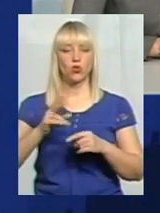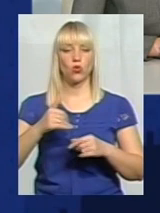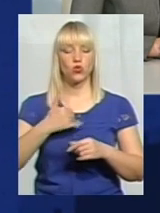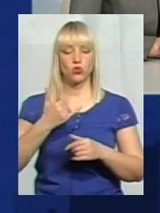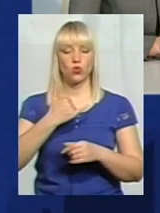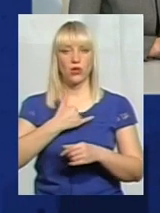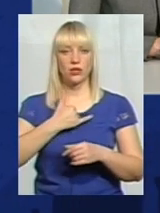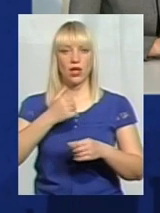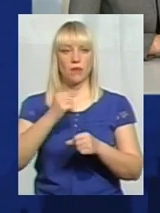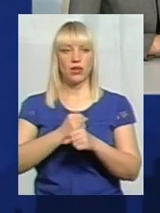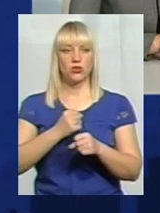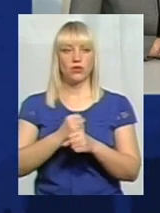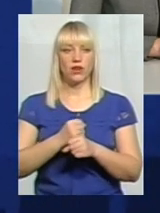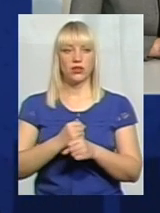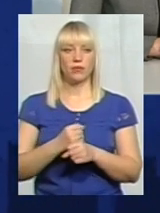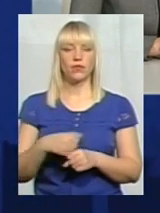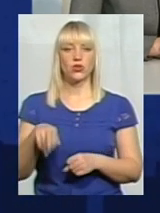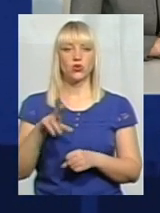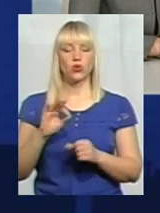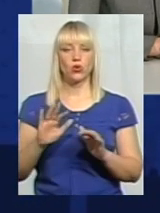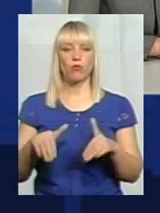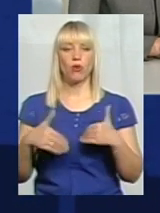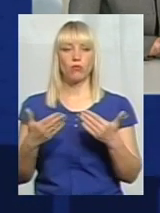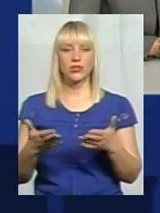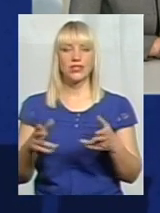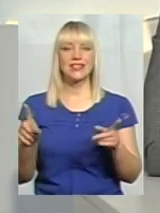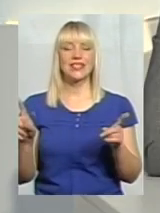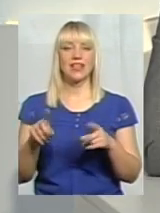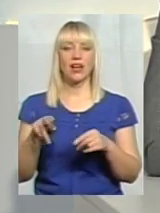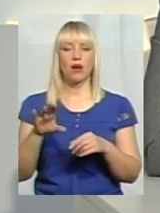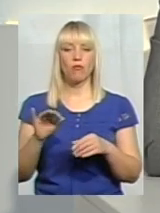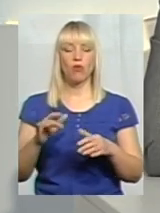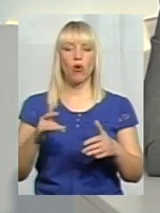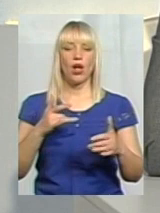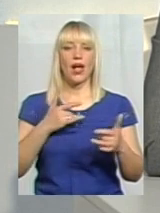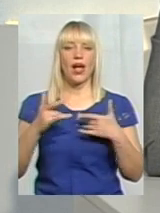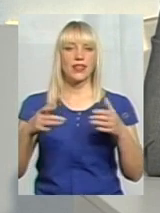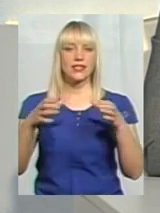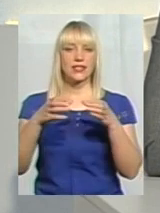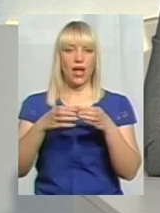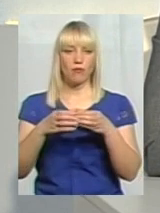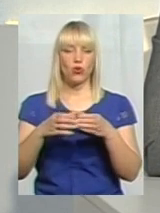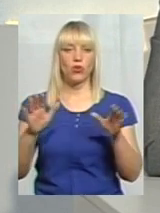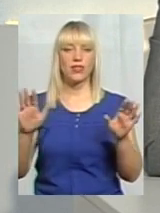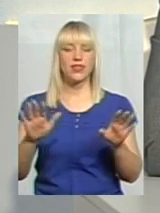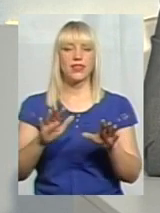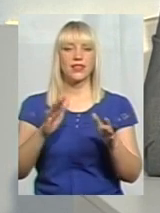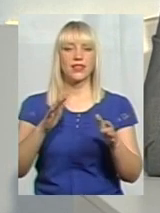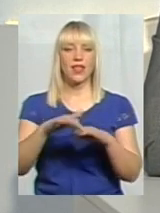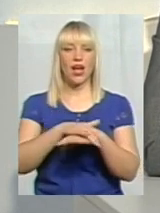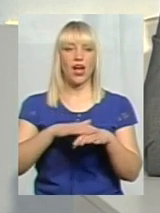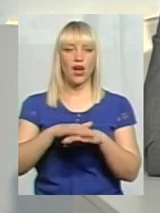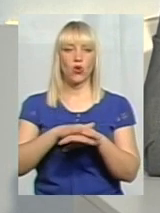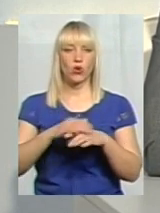працювати. Щодо пропозиції, яка по ансамблю народних інструментів, то в мене є